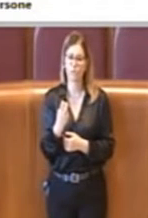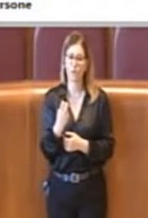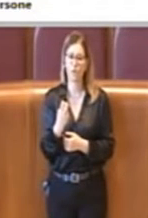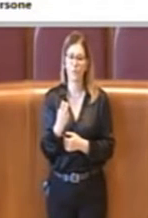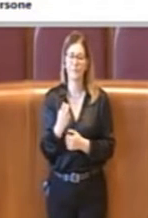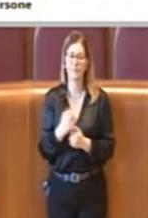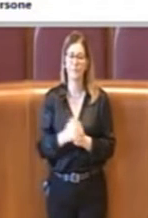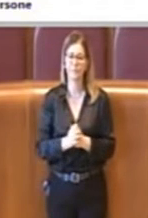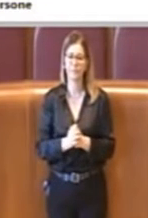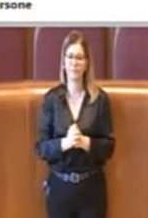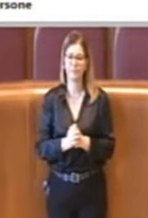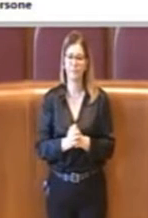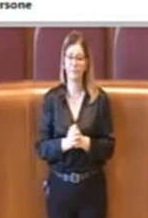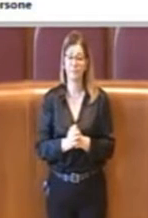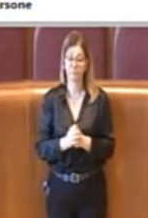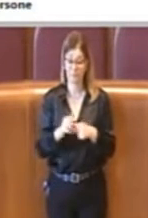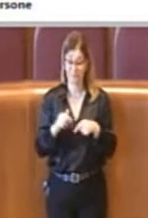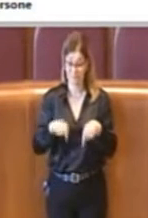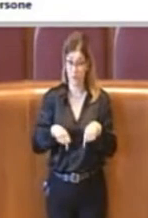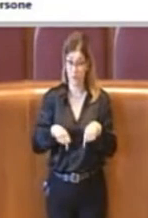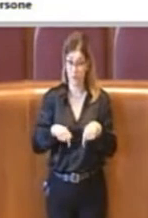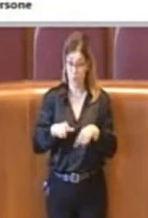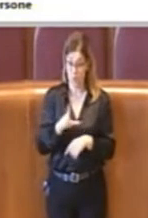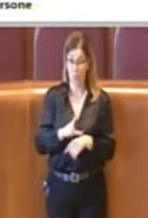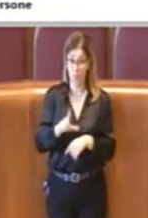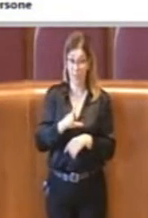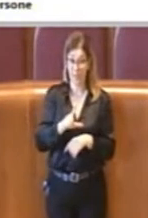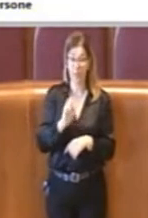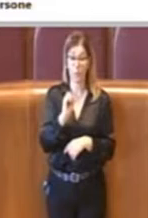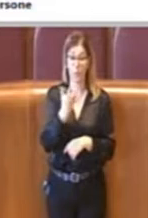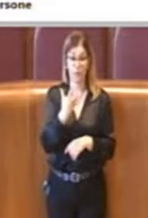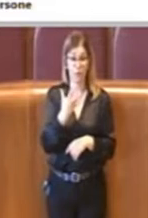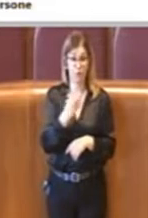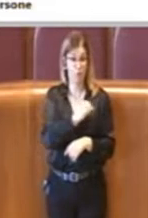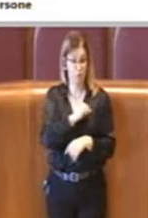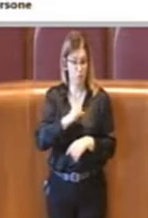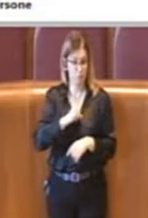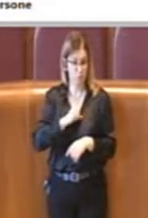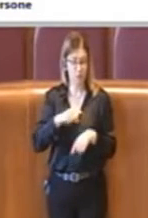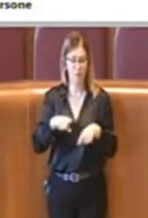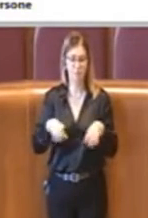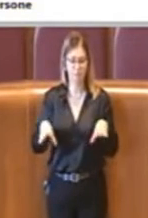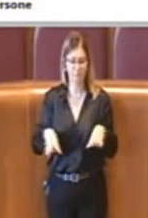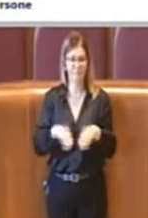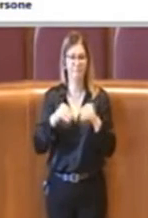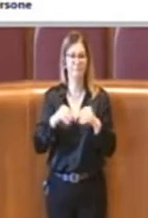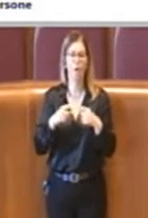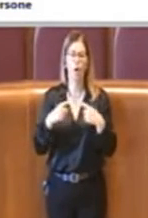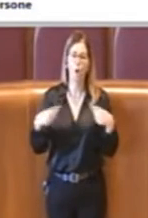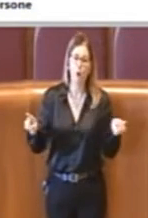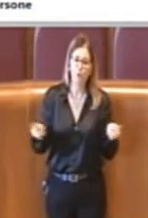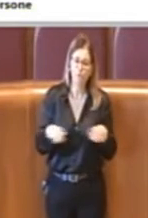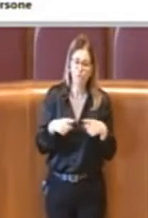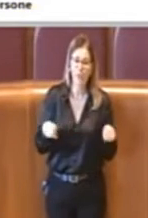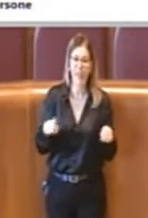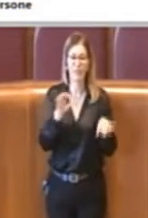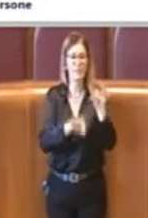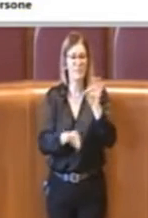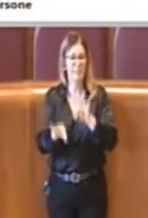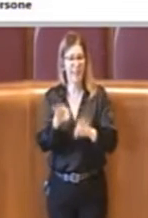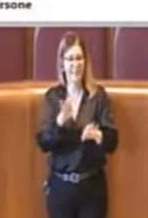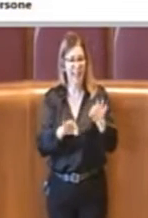da questo lunedì 15 giugno le attività di concerto e di spettacolo dal vivo